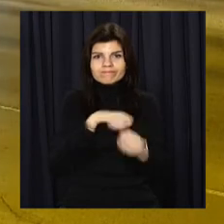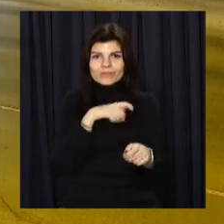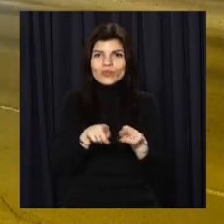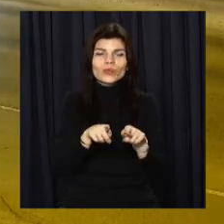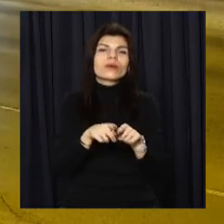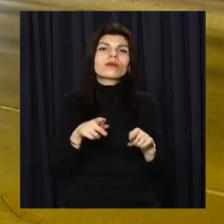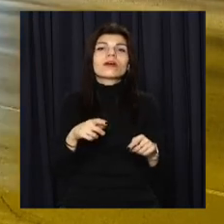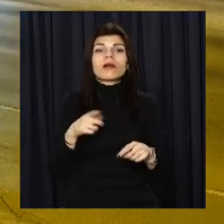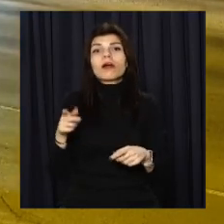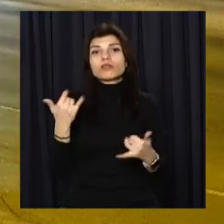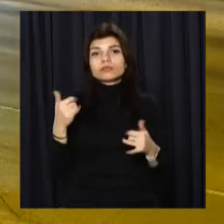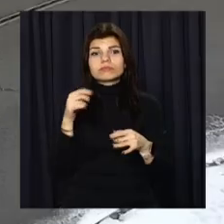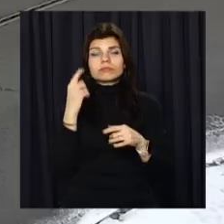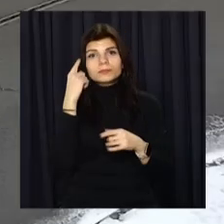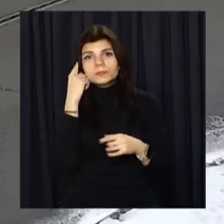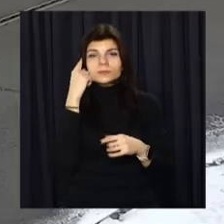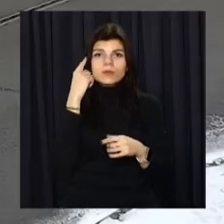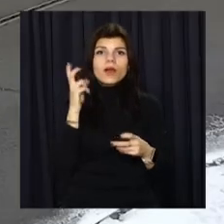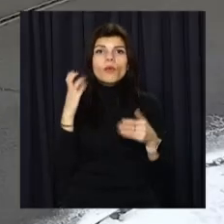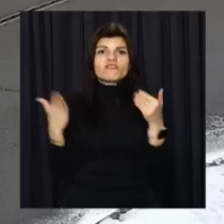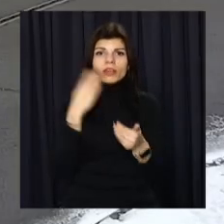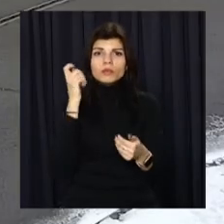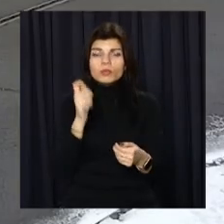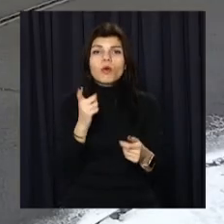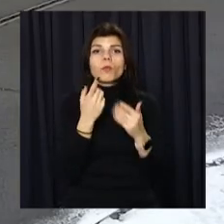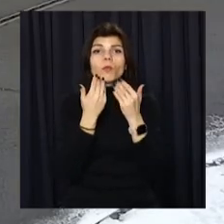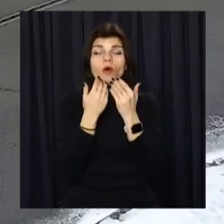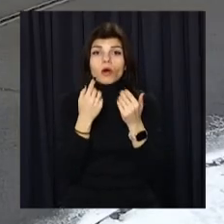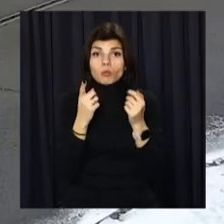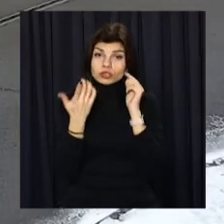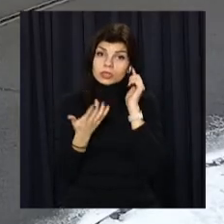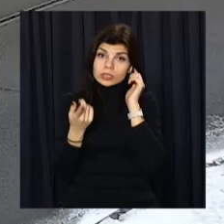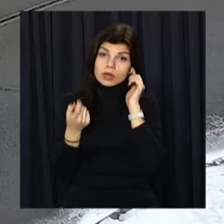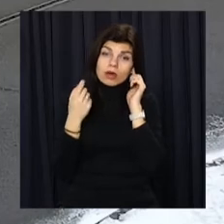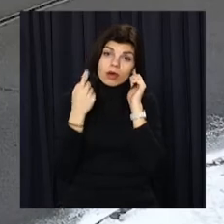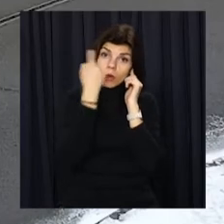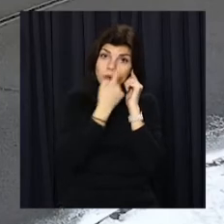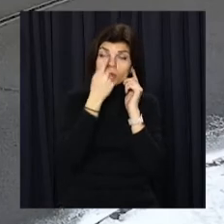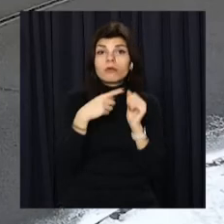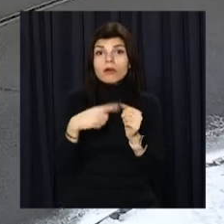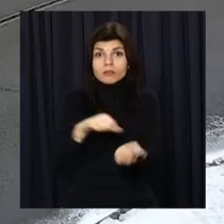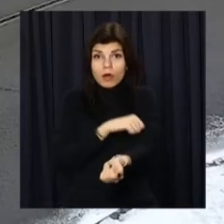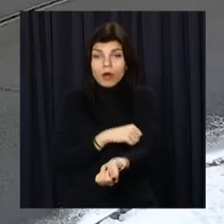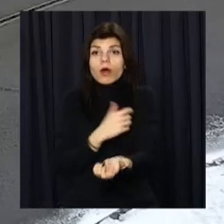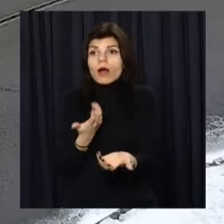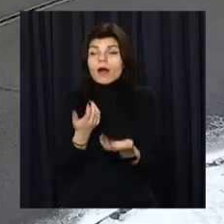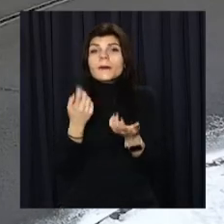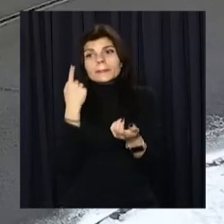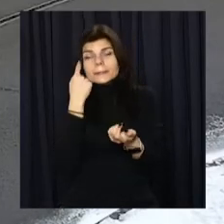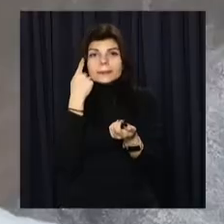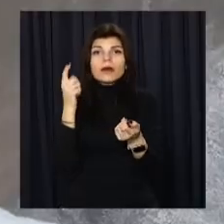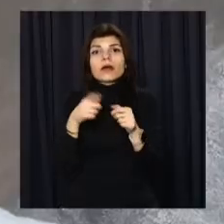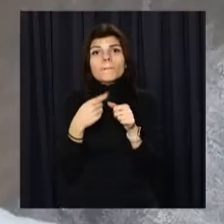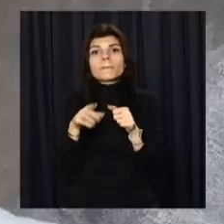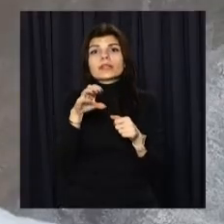регульовані питання про відповідність водія у стані алкогольного чи наркотичного сп'яніння, а також проходження